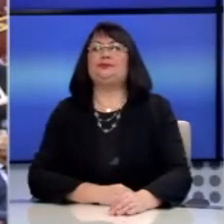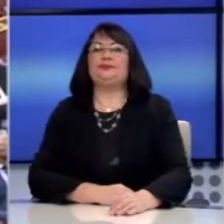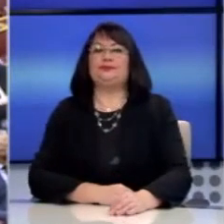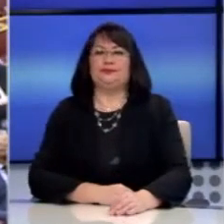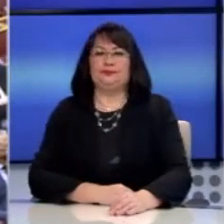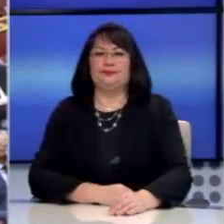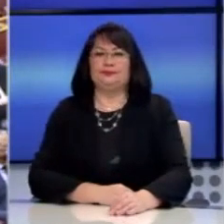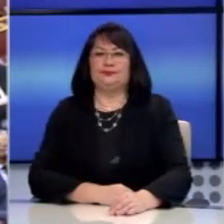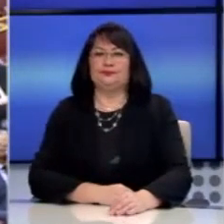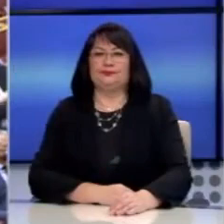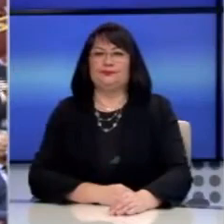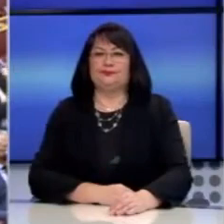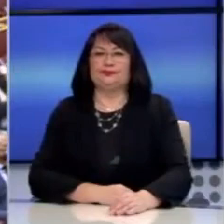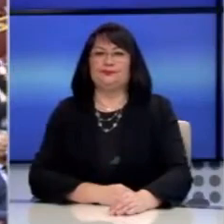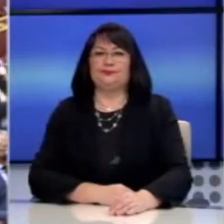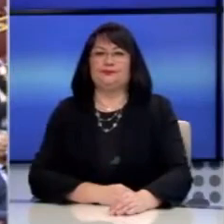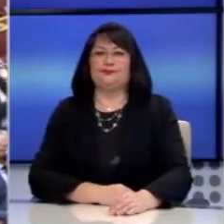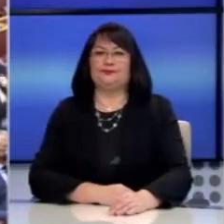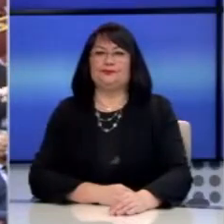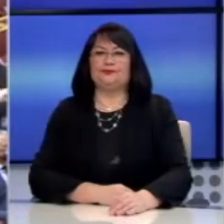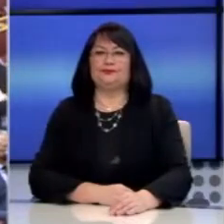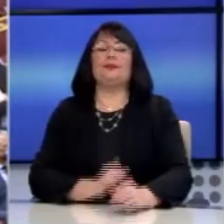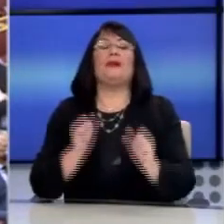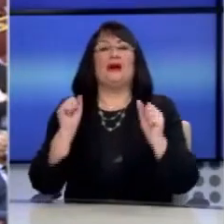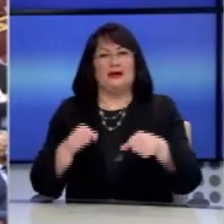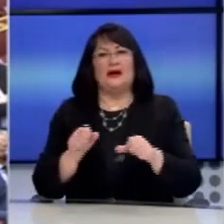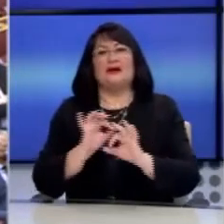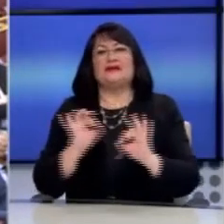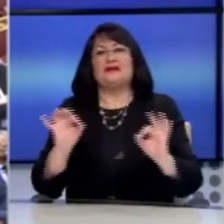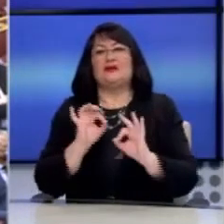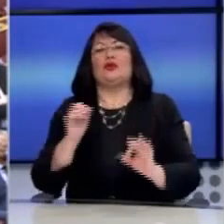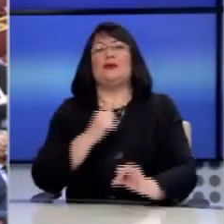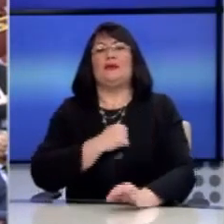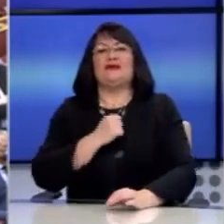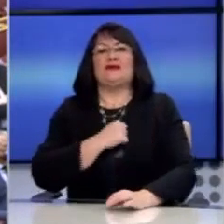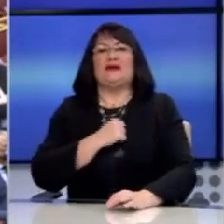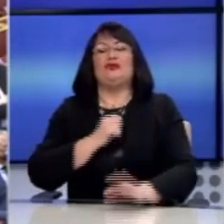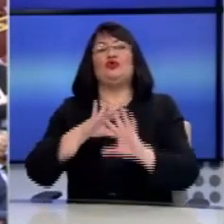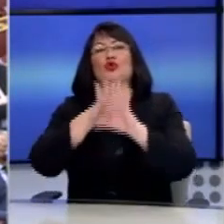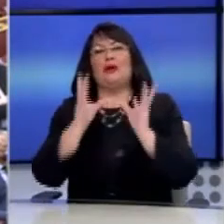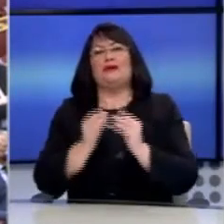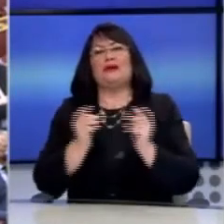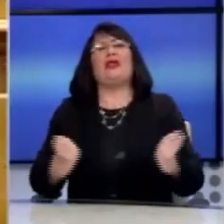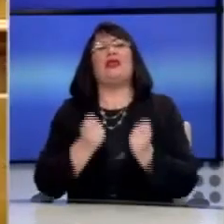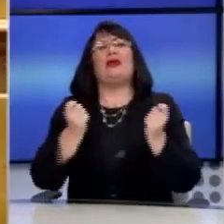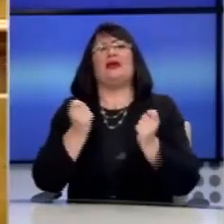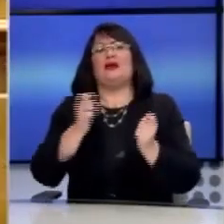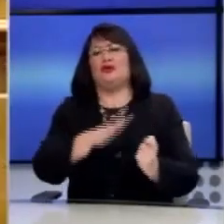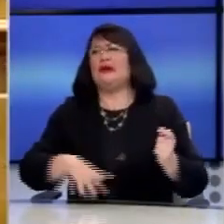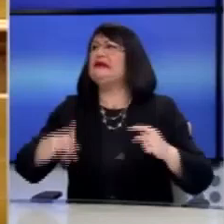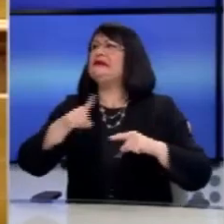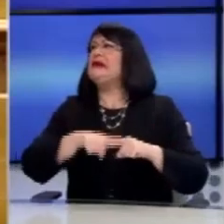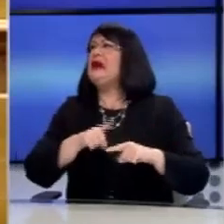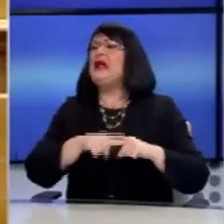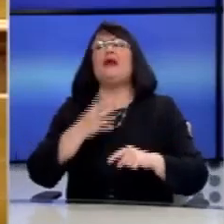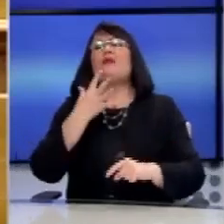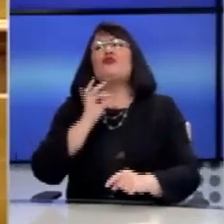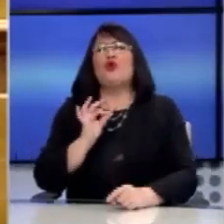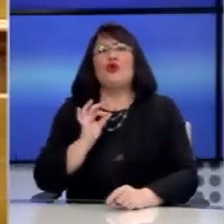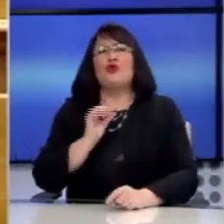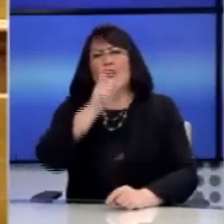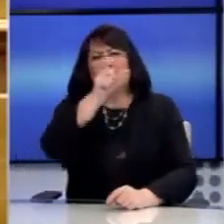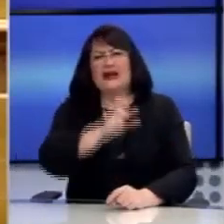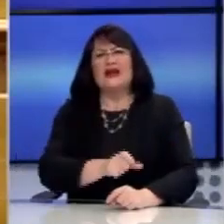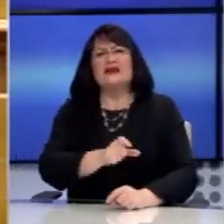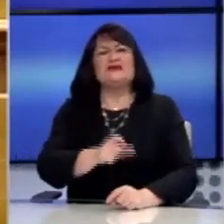Κυρίες και κύριοι συνάδελφοι, ναι. Είμαι βέβαιος ότι πιστεύετε πως αυτά δεν συμβαίνουν στη χώρα μας. Ακριβώς διότι εσείς